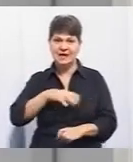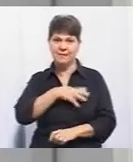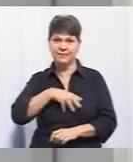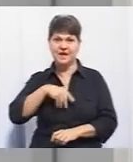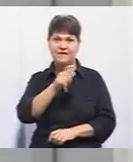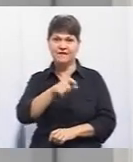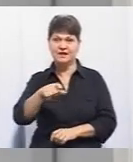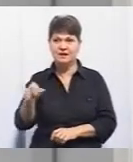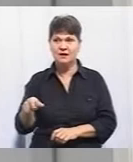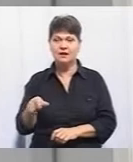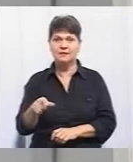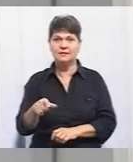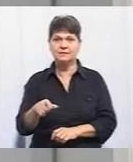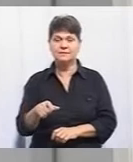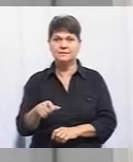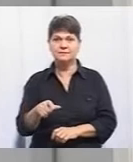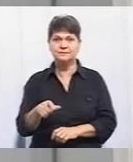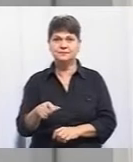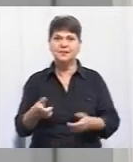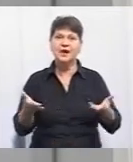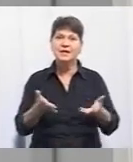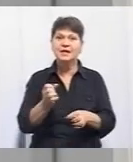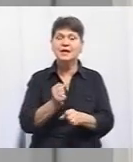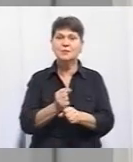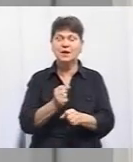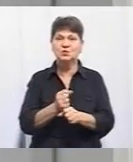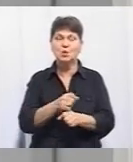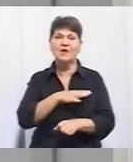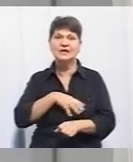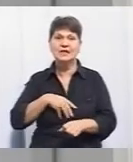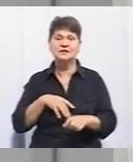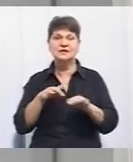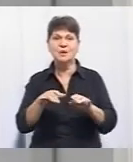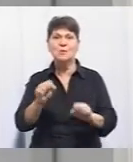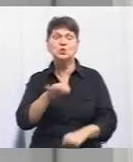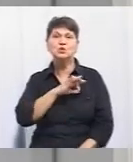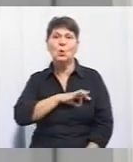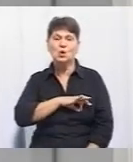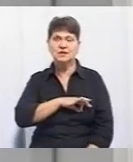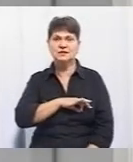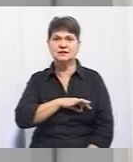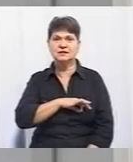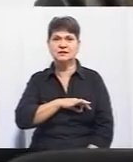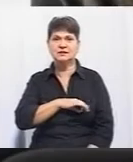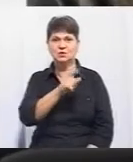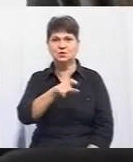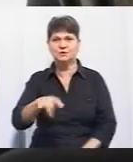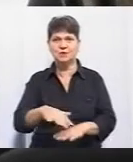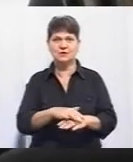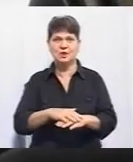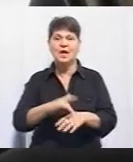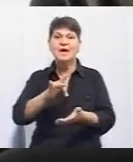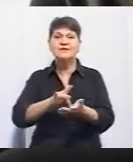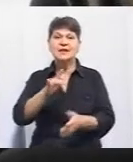або будь-які організації, які працюють у сфері ветеранських справ, чи можуть бути корисними ветеранами, чи суспільство. У